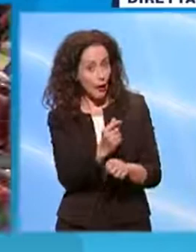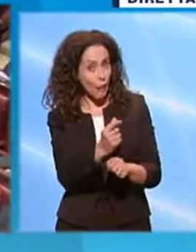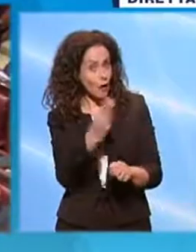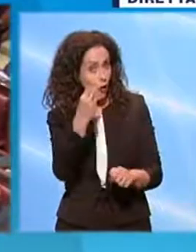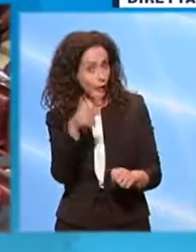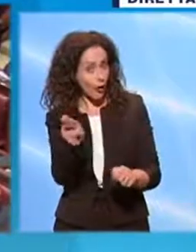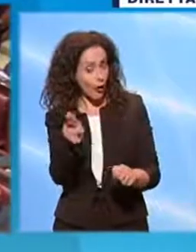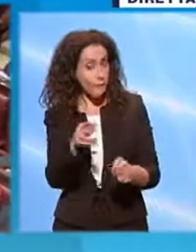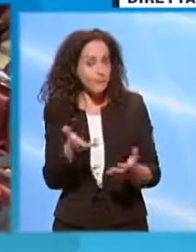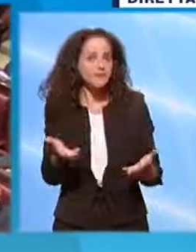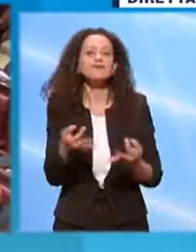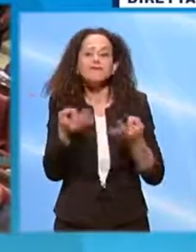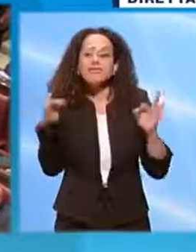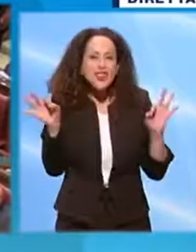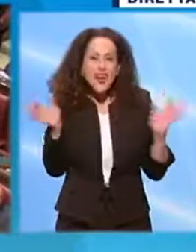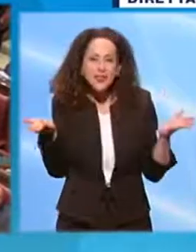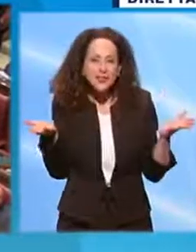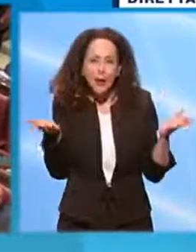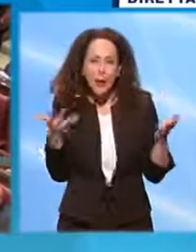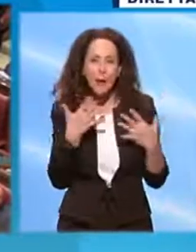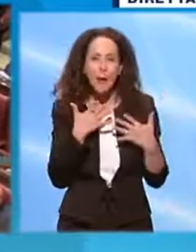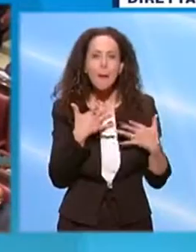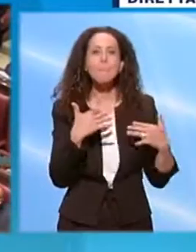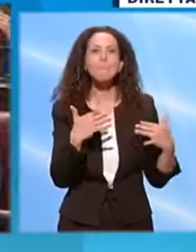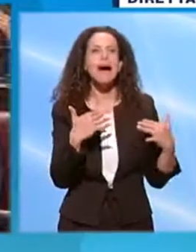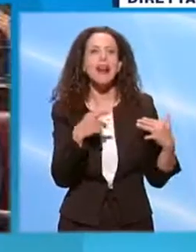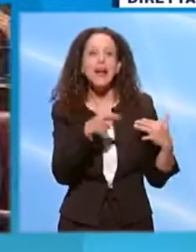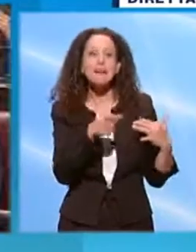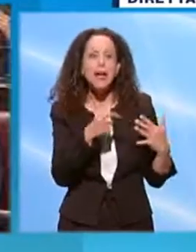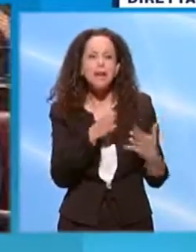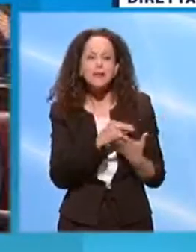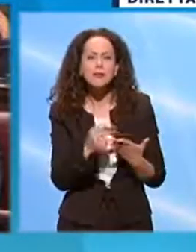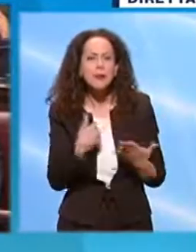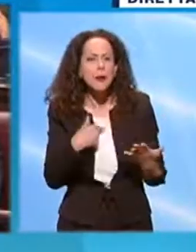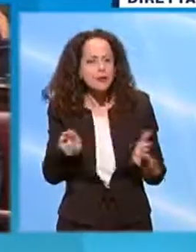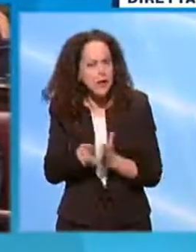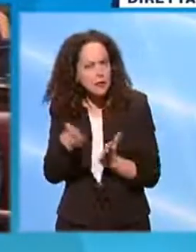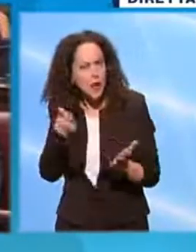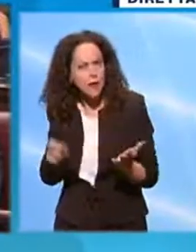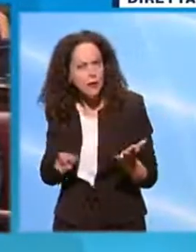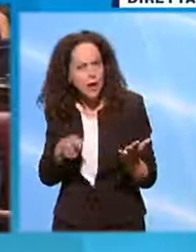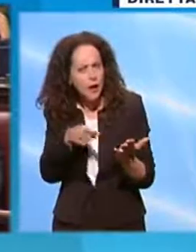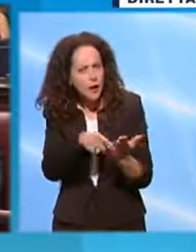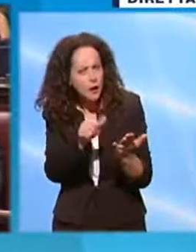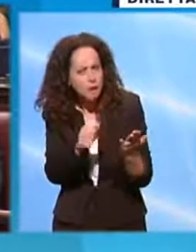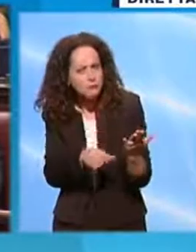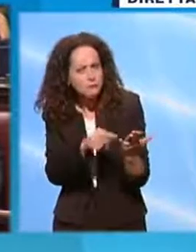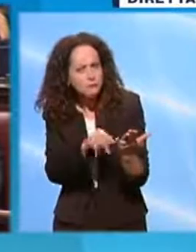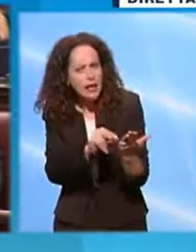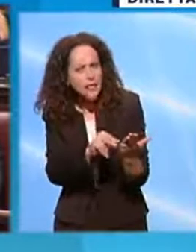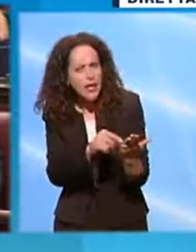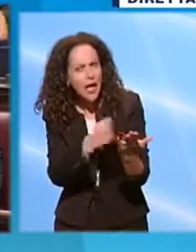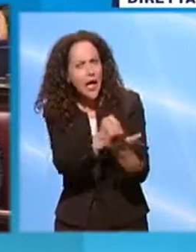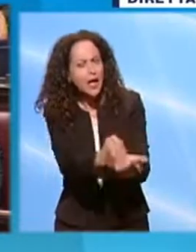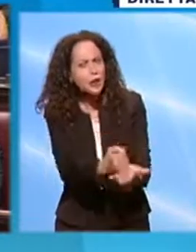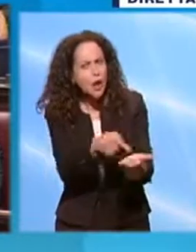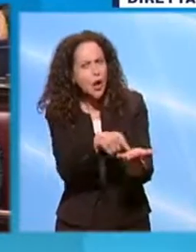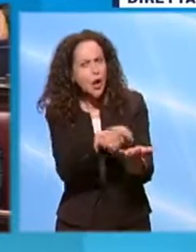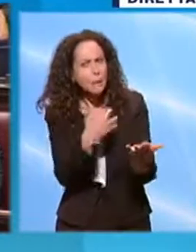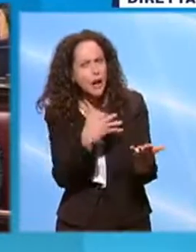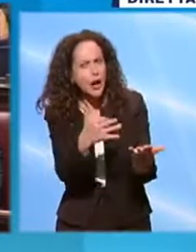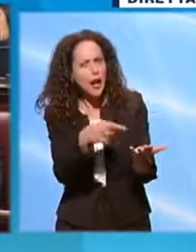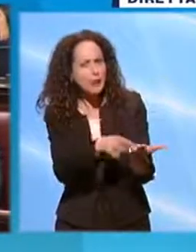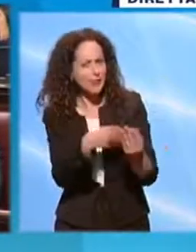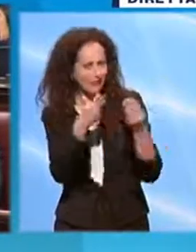Certo, quel mandato chiaro del Parlamento, Fratelli d'Italia avrebbe votato un documento sì fatto, quel mandato chiaro del Parlamento l